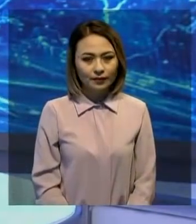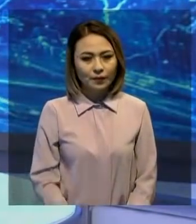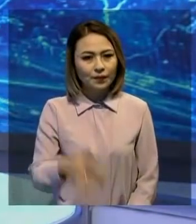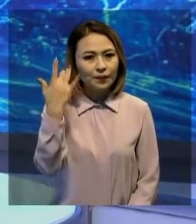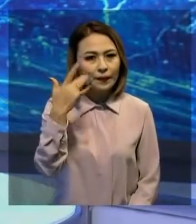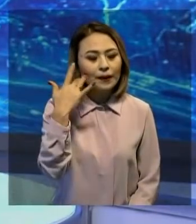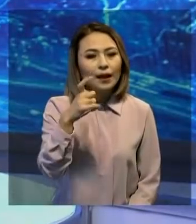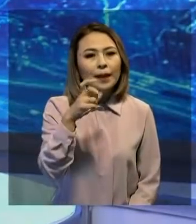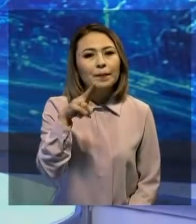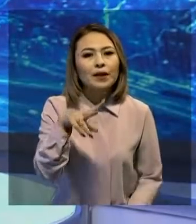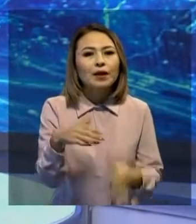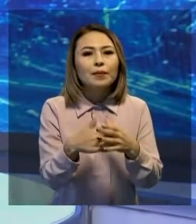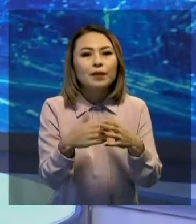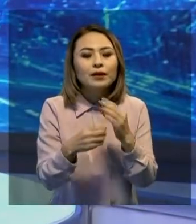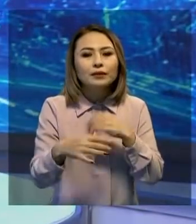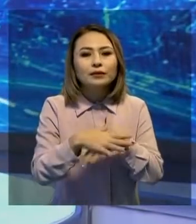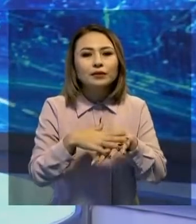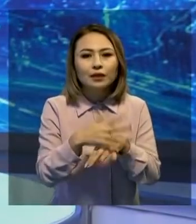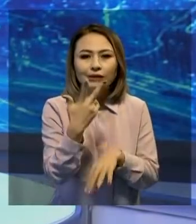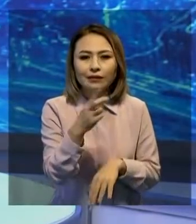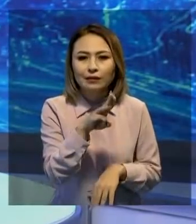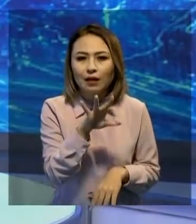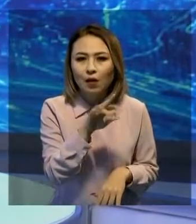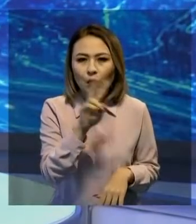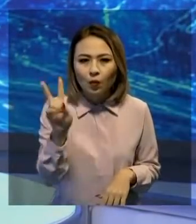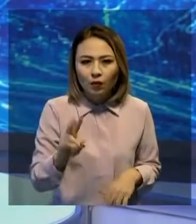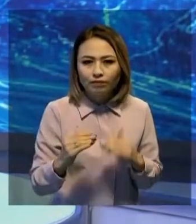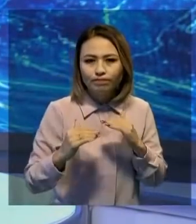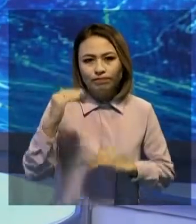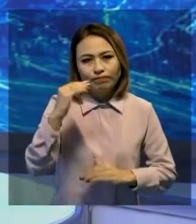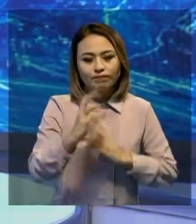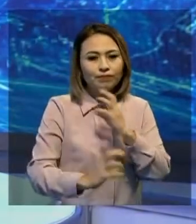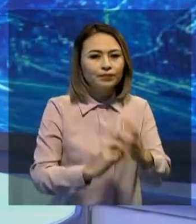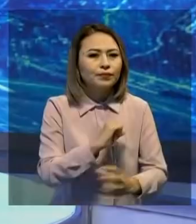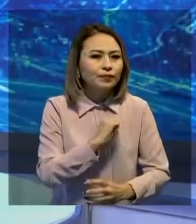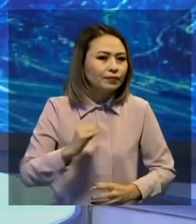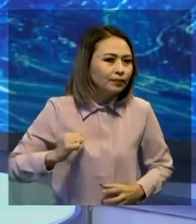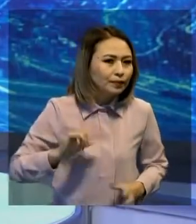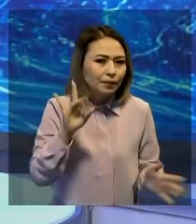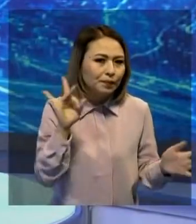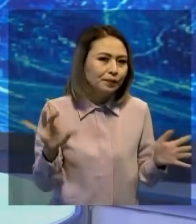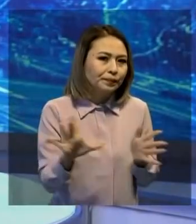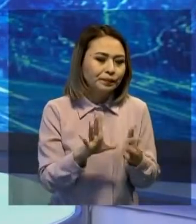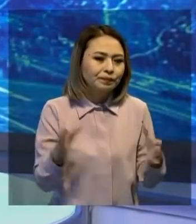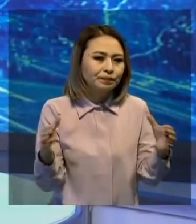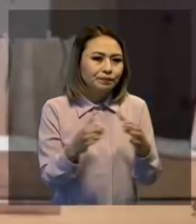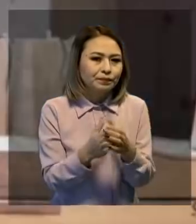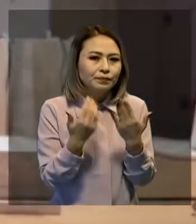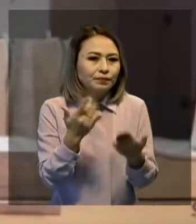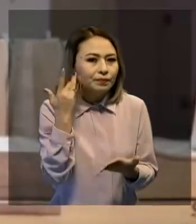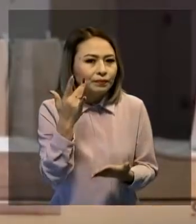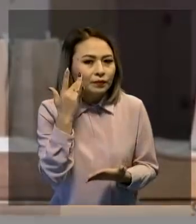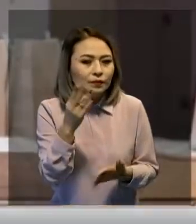Америкалық Apple компаниясының нарықтық капиталы 3 триллион долларда насып әлемде ең ауқымды бірлестікке айналды.